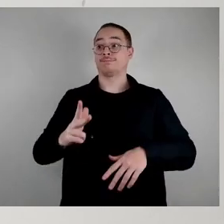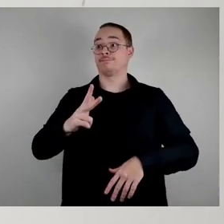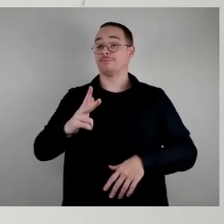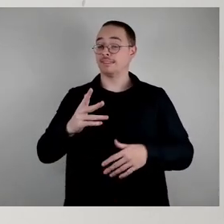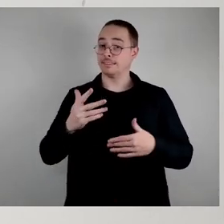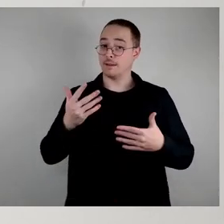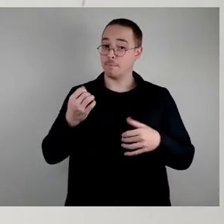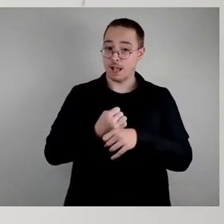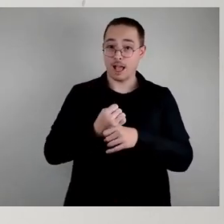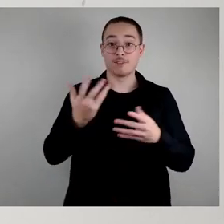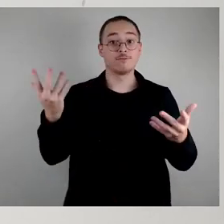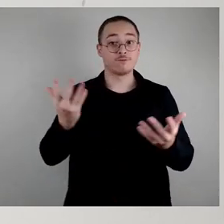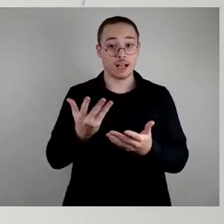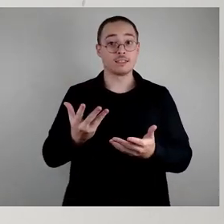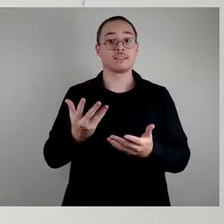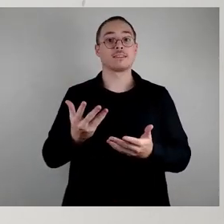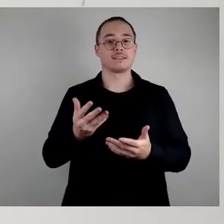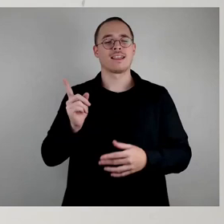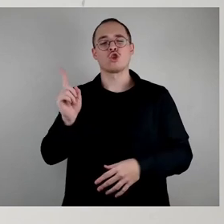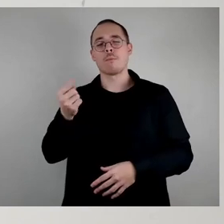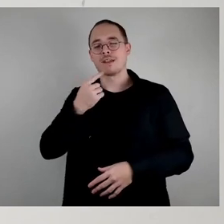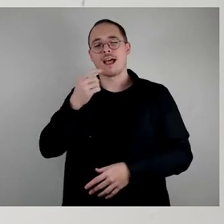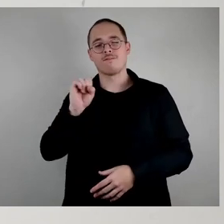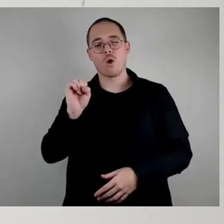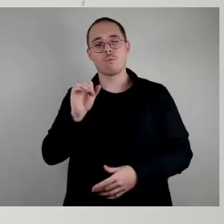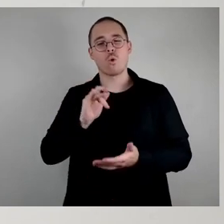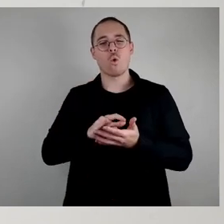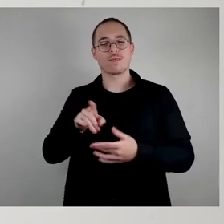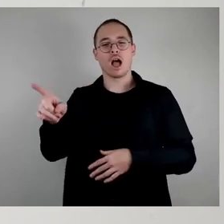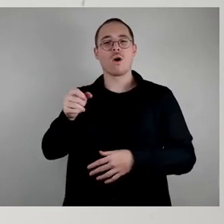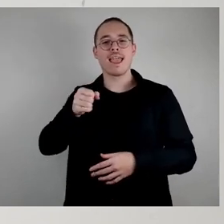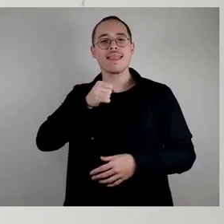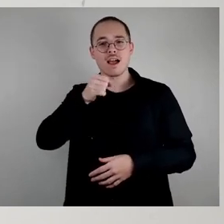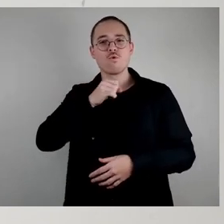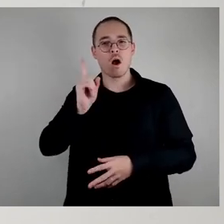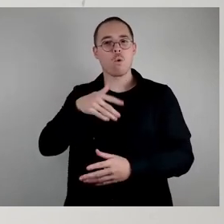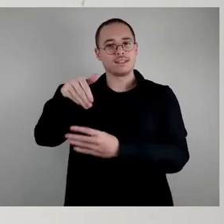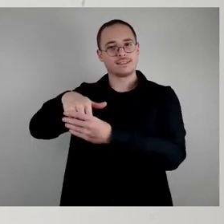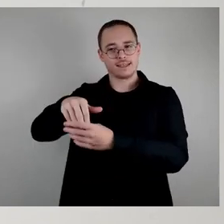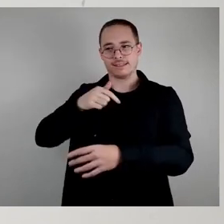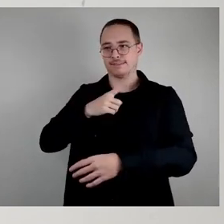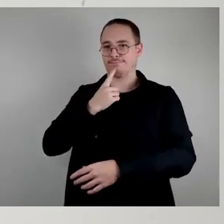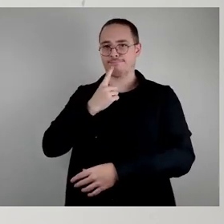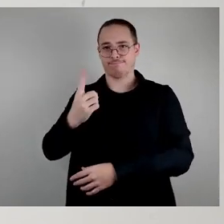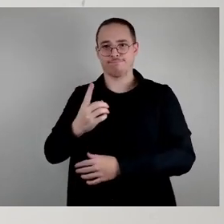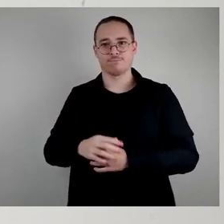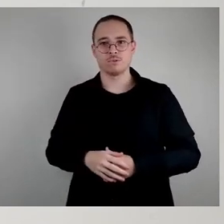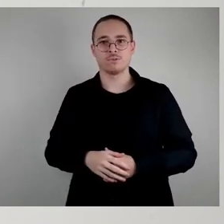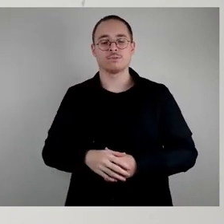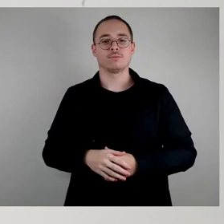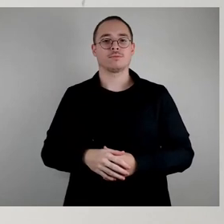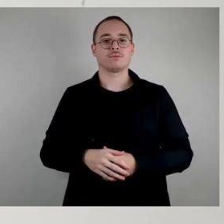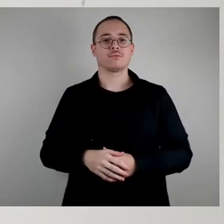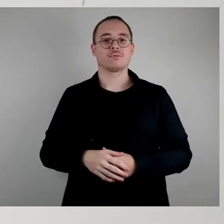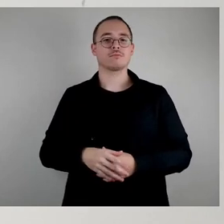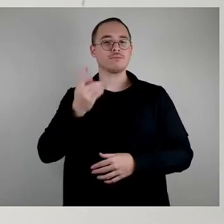ich sage es deshalb jetzt gerade noch einmal, weil das auch Inhalt eines Asset-Interviews sein wird, infolge der gestrigen Entscheidung, was die Kita